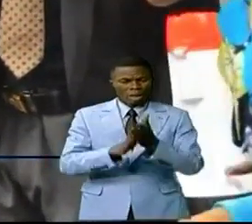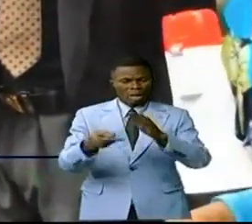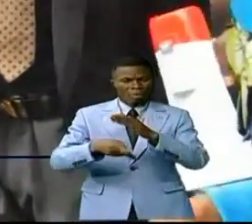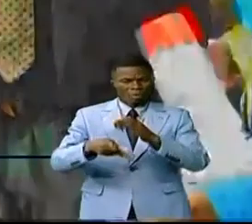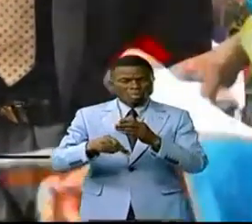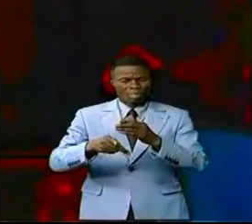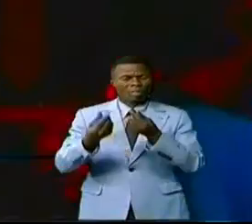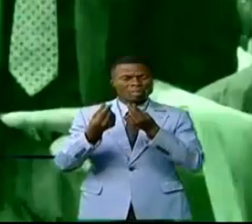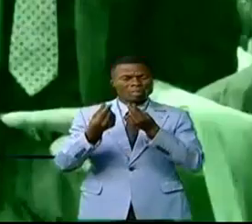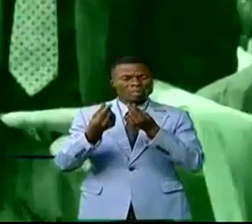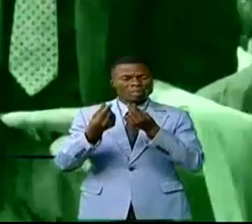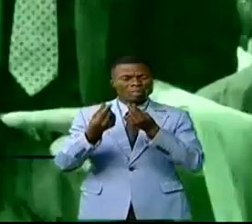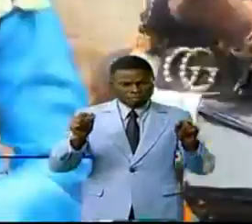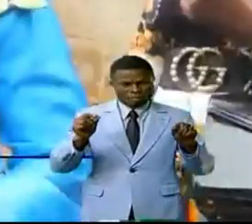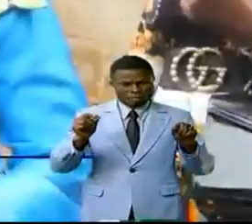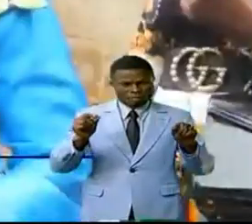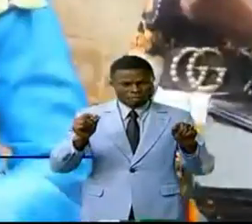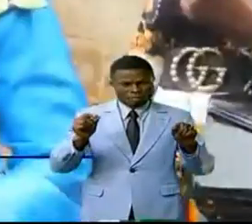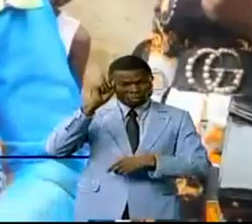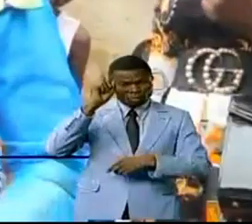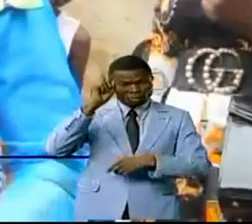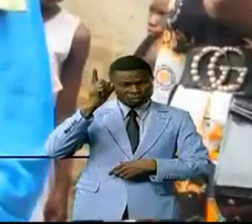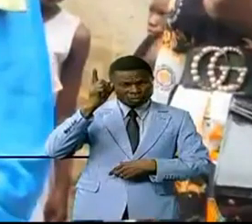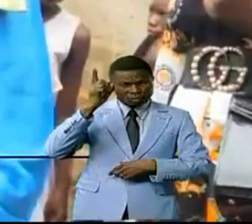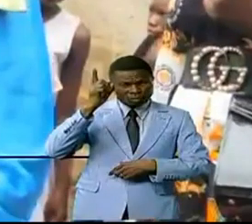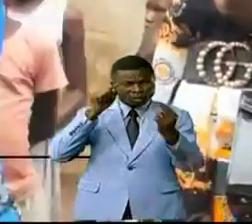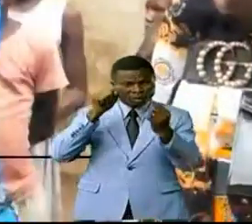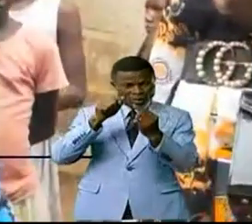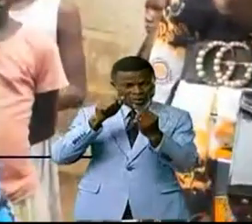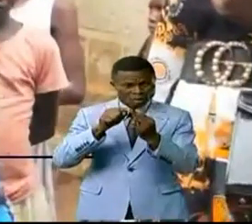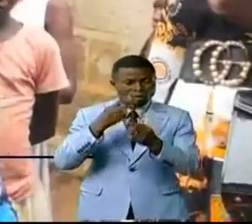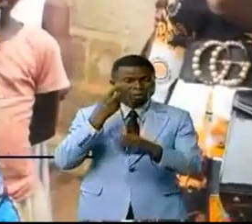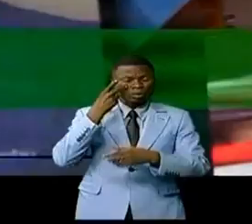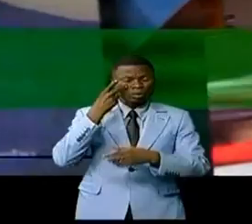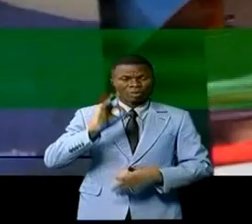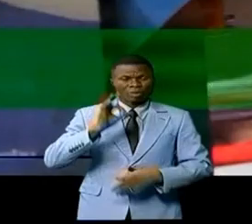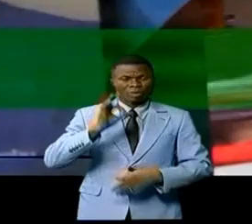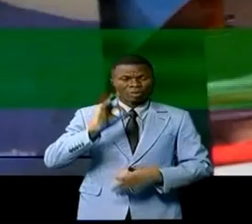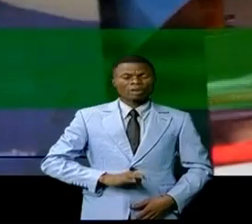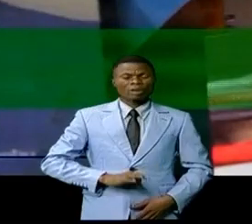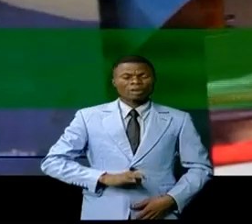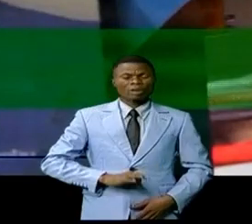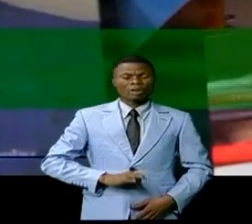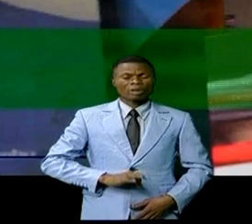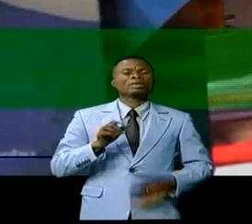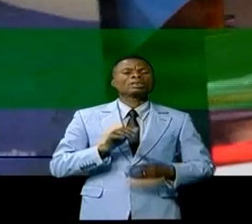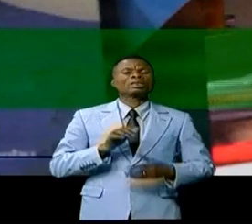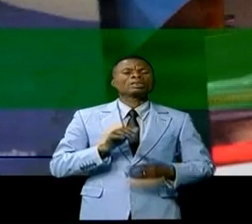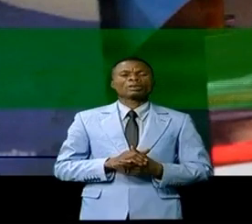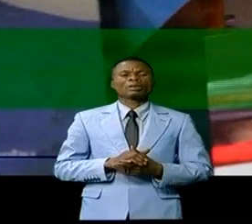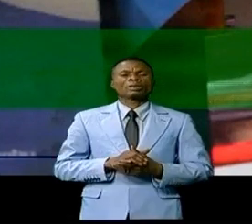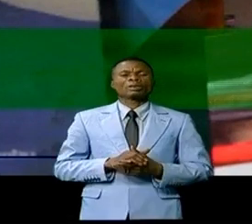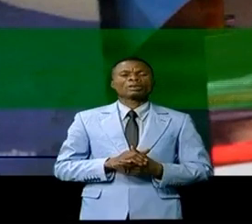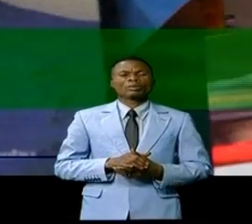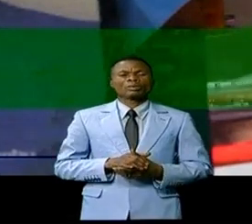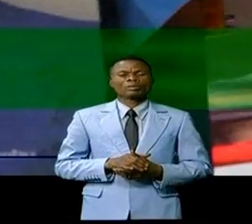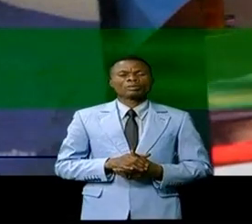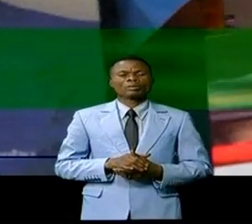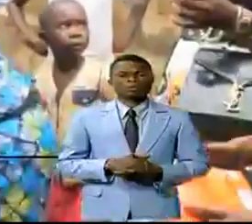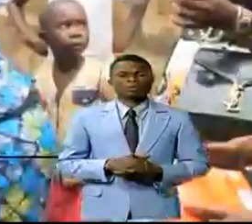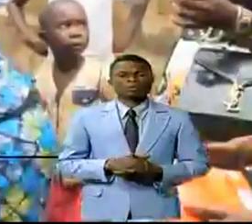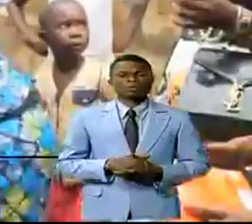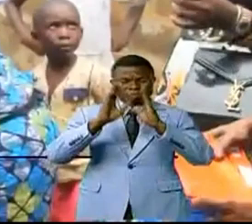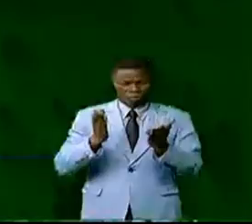'enseignement qui est l'un parmi les lettres potives dans la vision du chef de l'État Félix-Antoine Tchisekedi Tchilombo. Tout